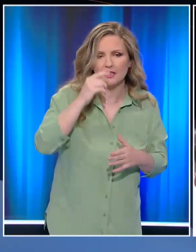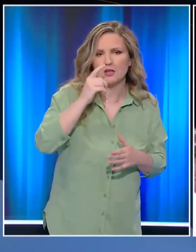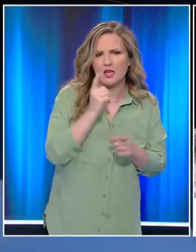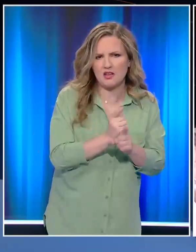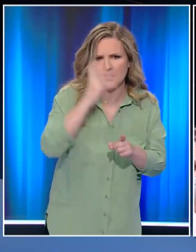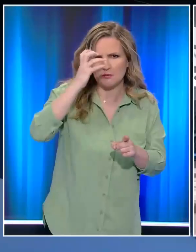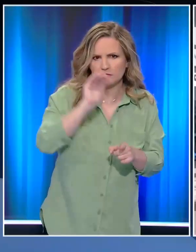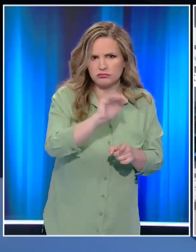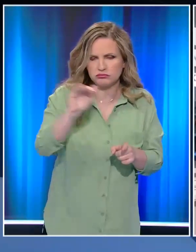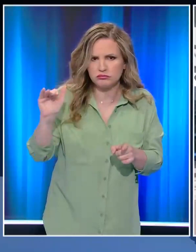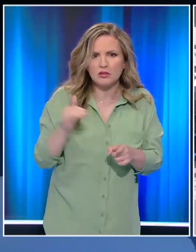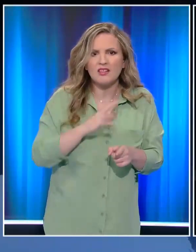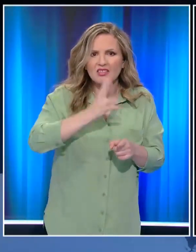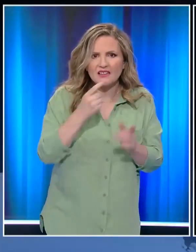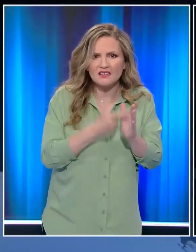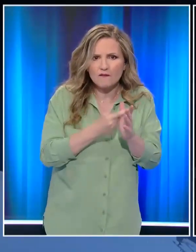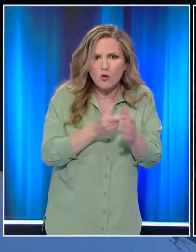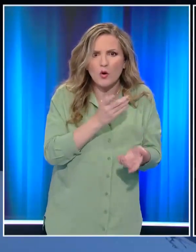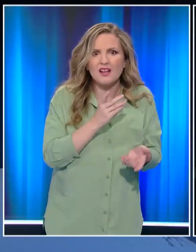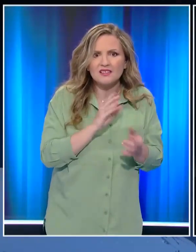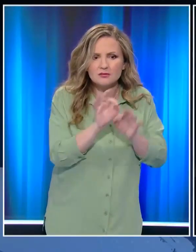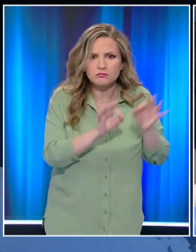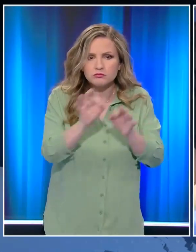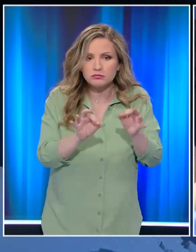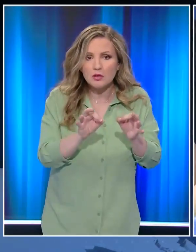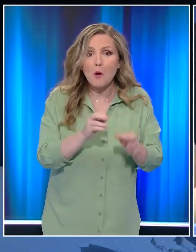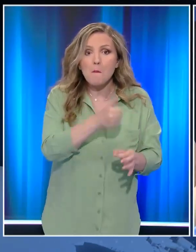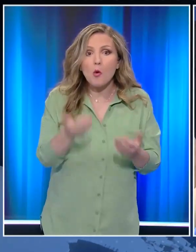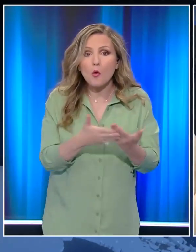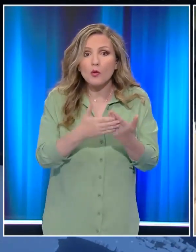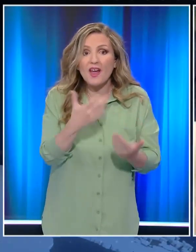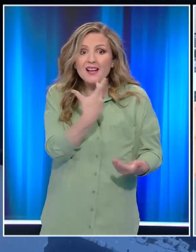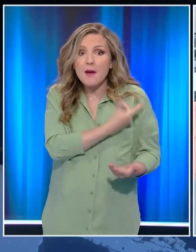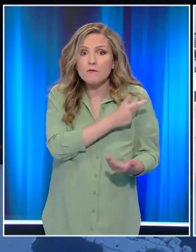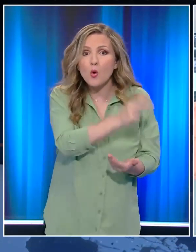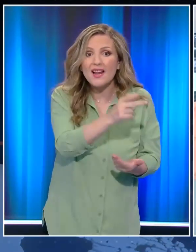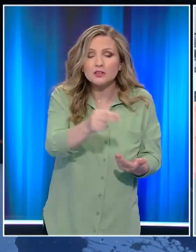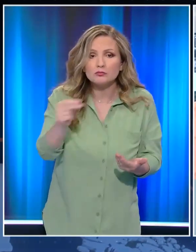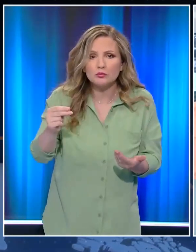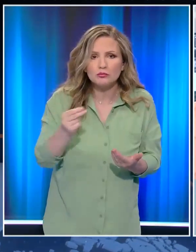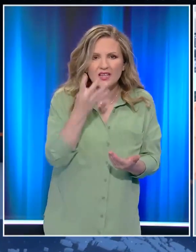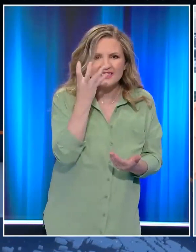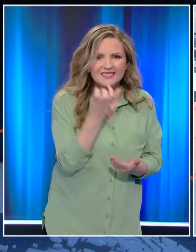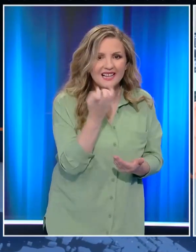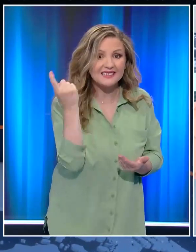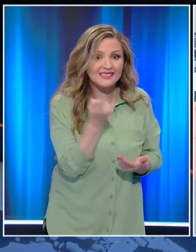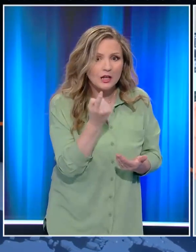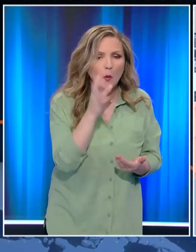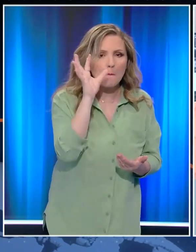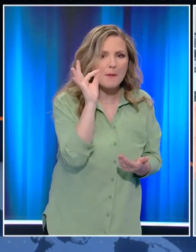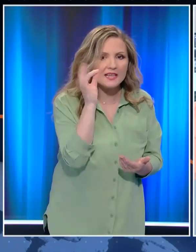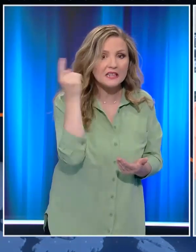δεν είναι μακριά επαναλαμβάνοντας πως το όπλο μας κατά του θανατηφόρου ιού είναι μόνο εμβολιασμός. Με 40% ή 50